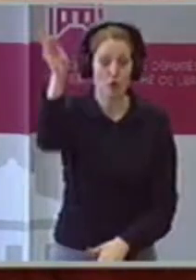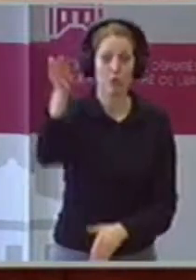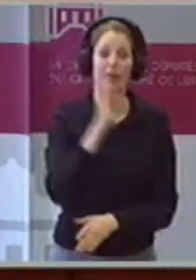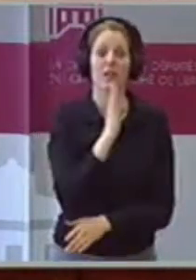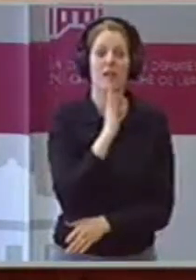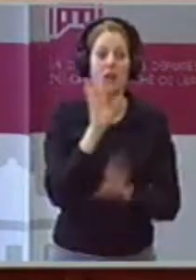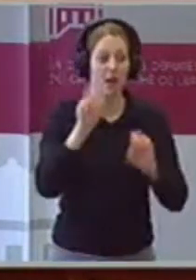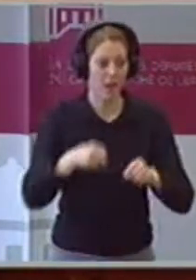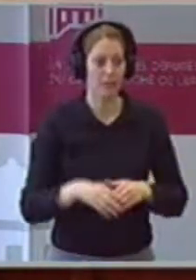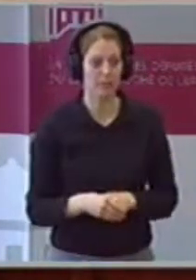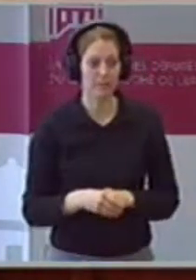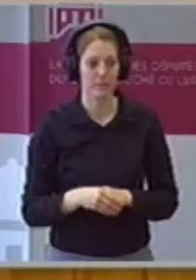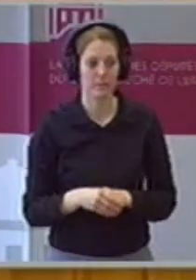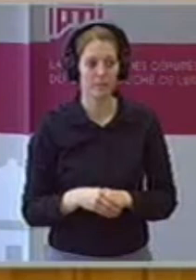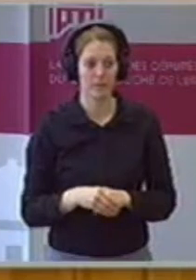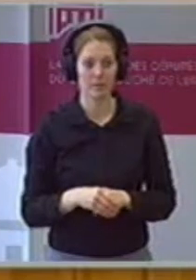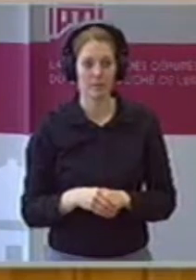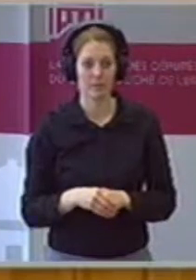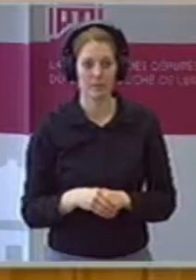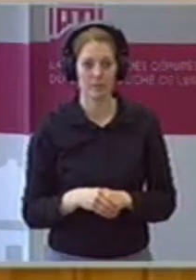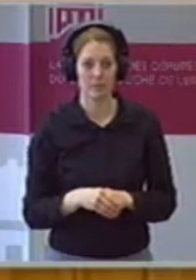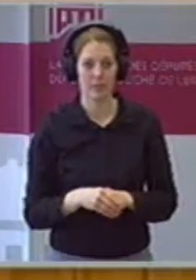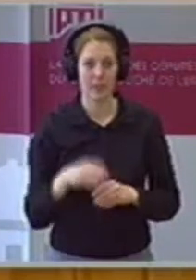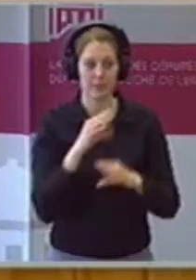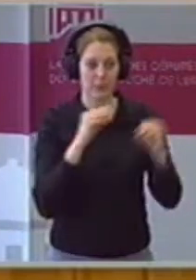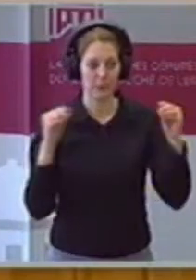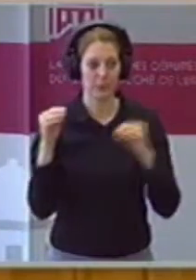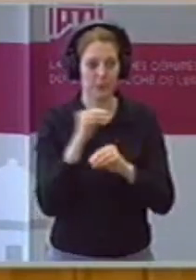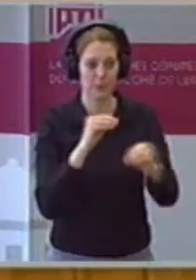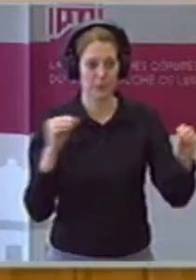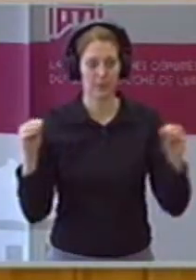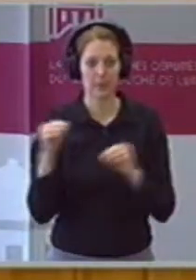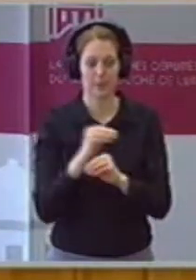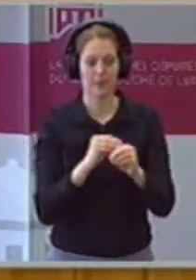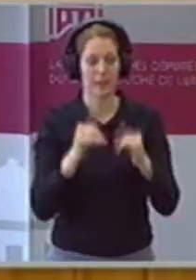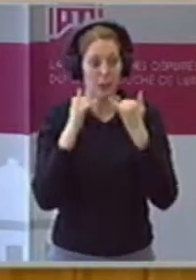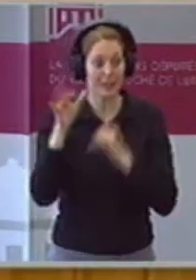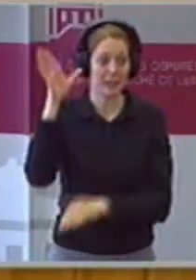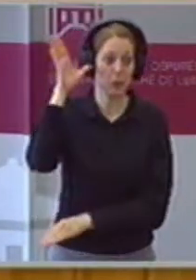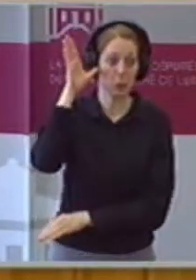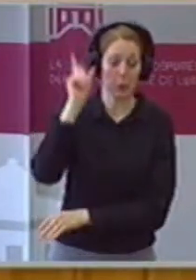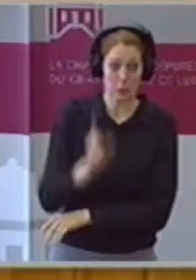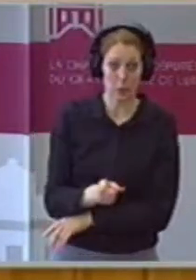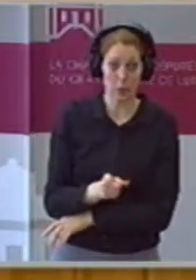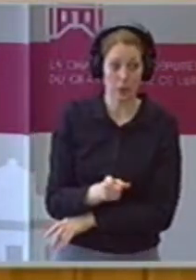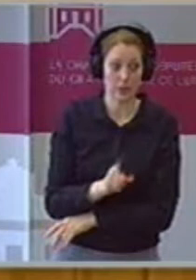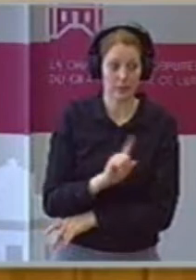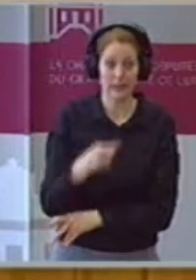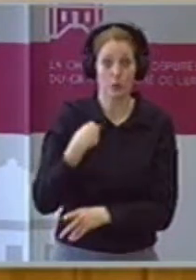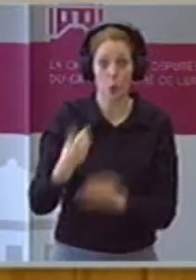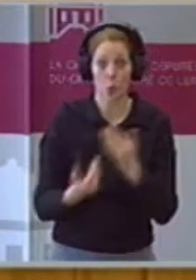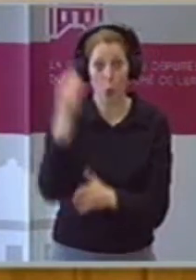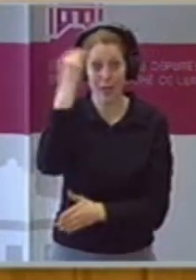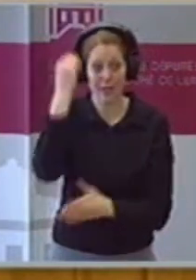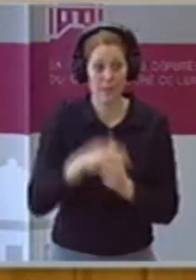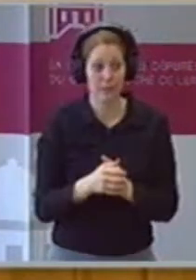Und Sie sollen nur lauschen, Sie geht nicht mehr dumm davon. Was ist denn nur im Prinzip denn... An 2, an der Steuerklasse... Ja, ja, das